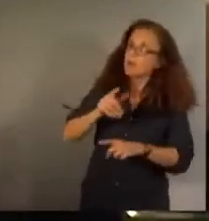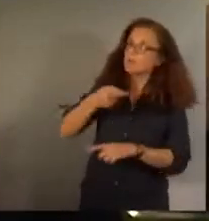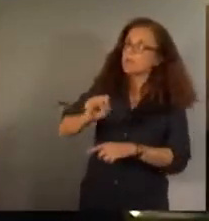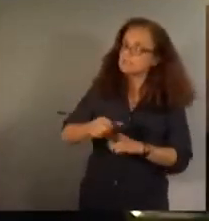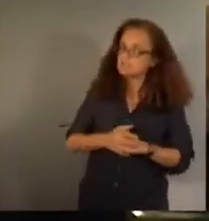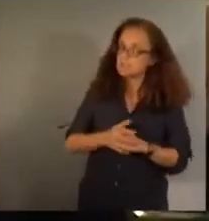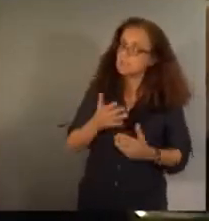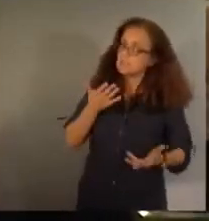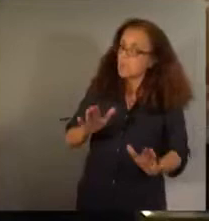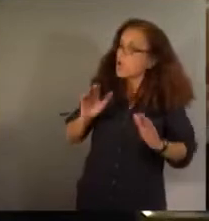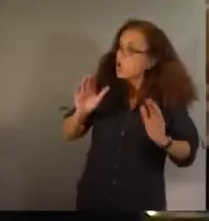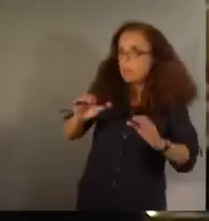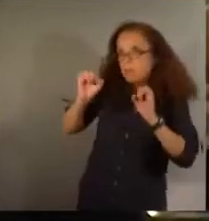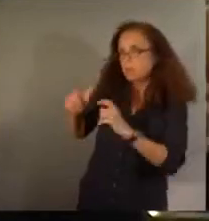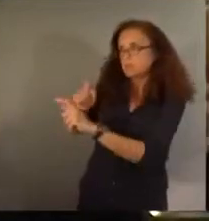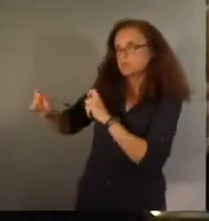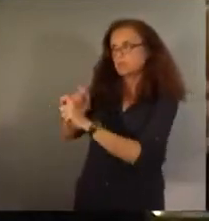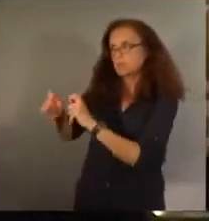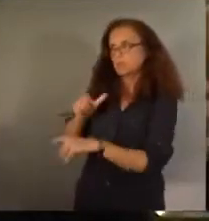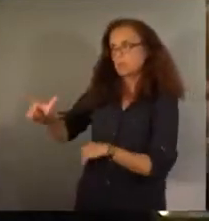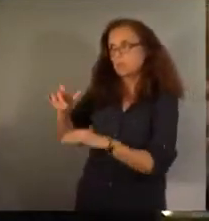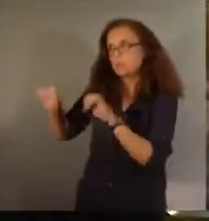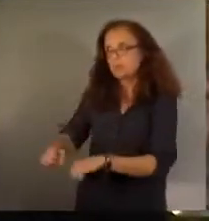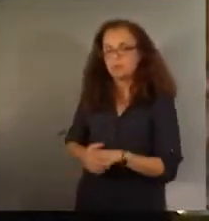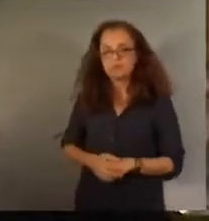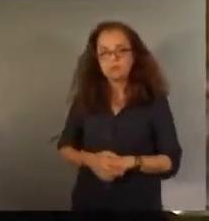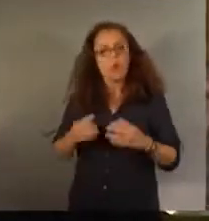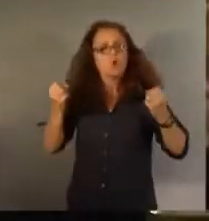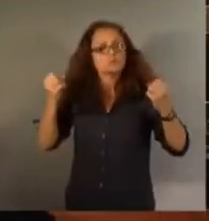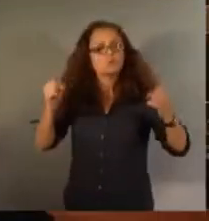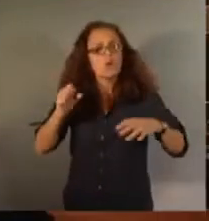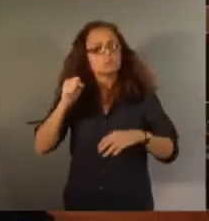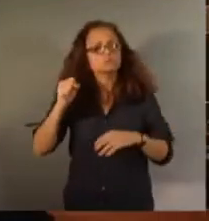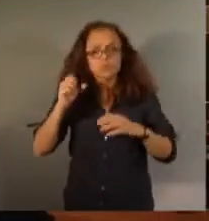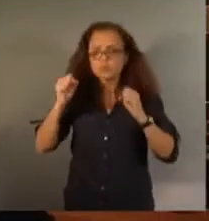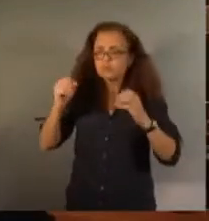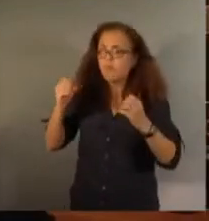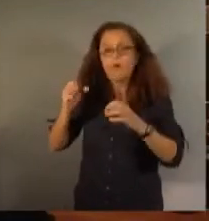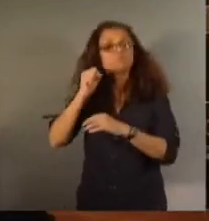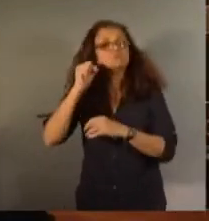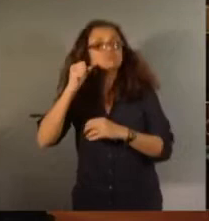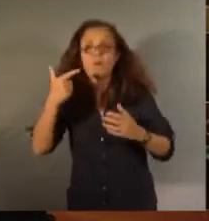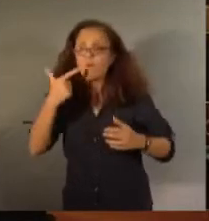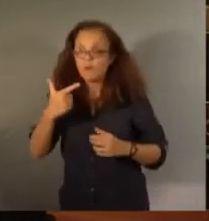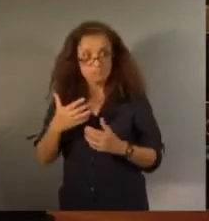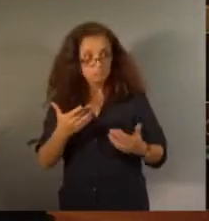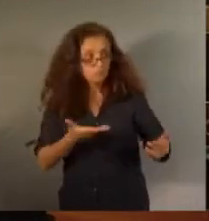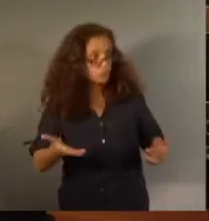devrions-nous pas parler avec lui ? J'entends souvent dire que les gens veulent une alliance, il entend souvent dire, vous aussi,